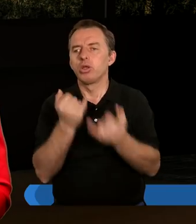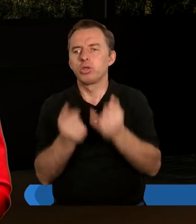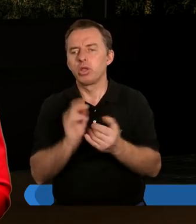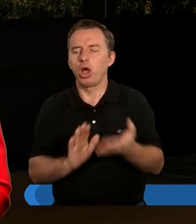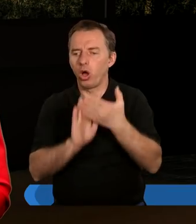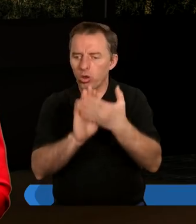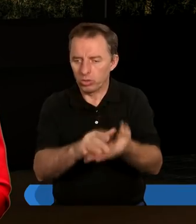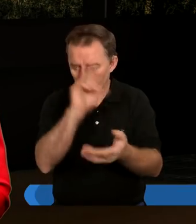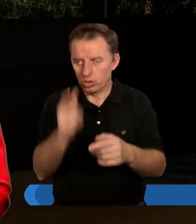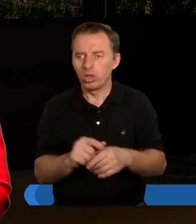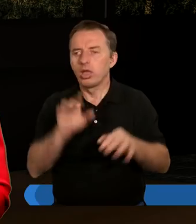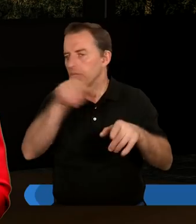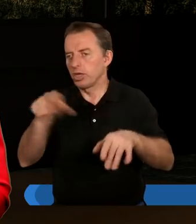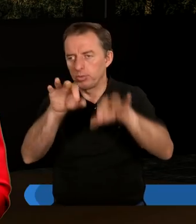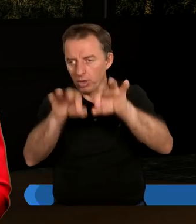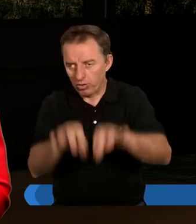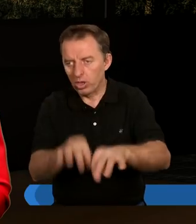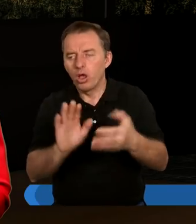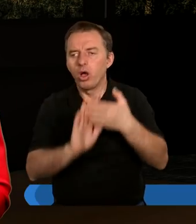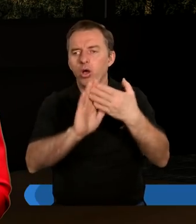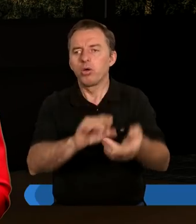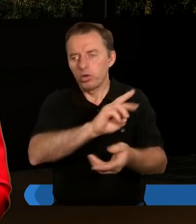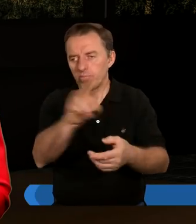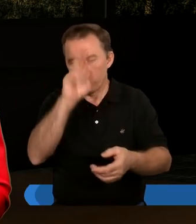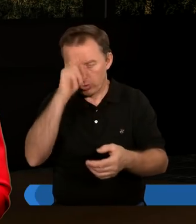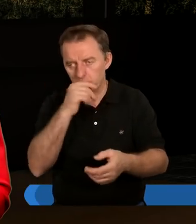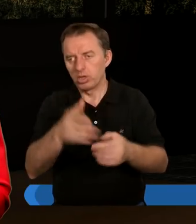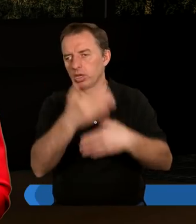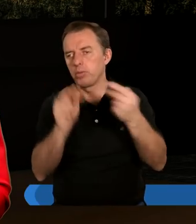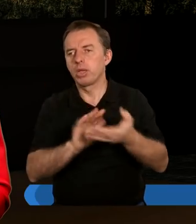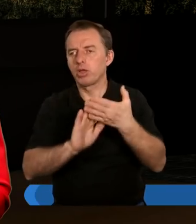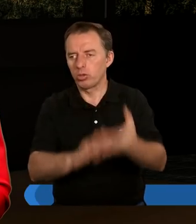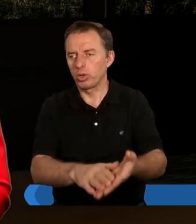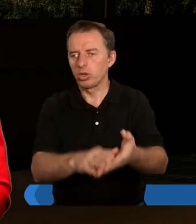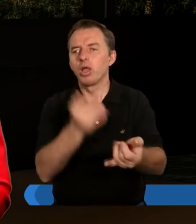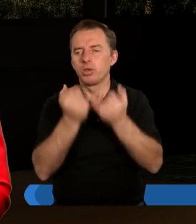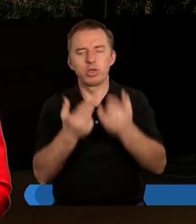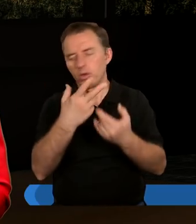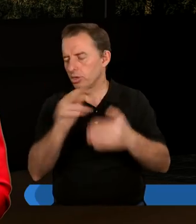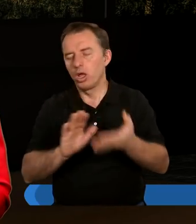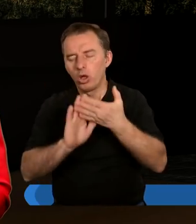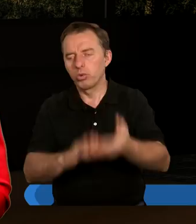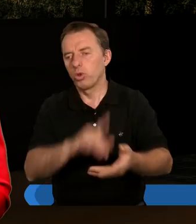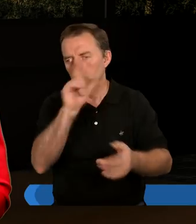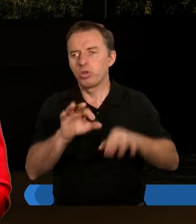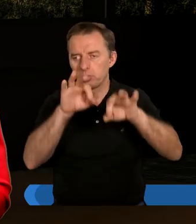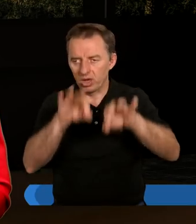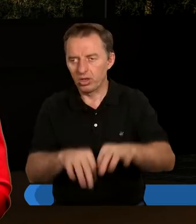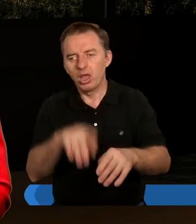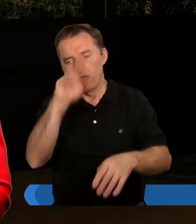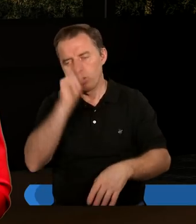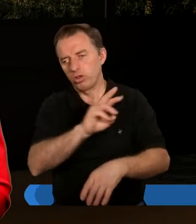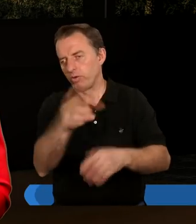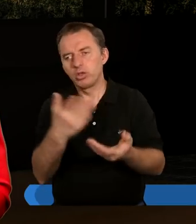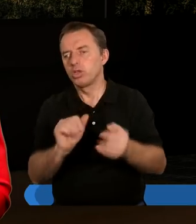Bo jeśli odpuścicie ludziom ich przewinienia, odpuści i wam Ojciec wasz niebieski. A jeśli nie odpuścicie ludziom